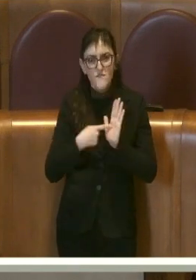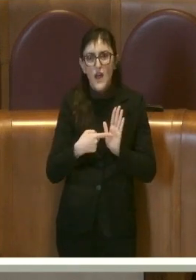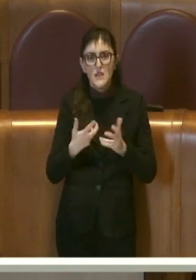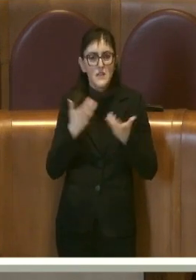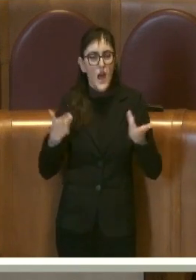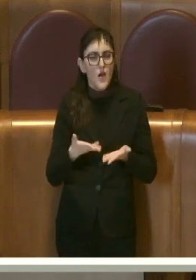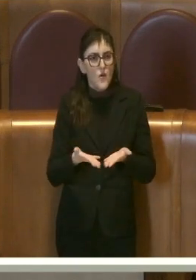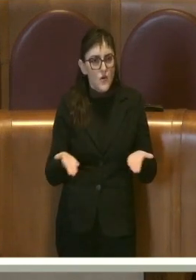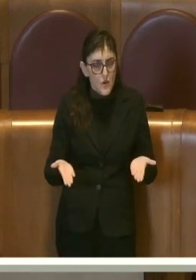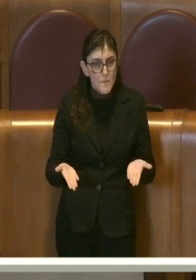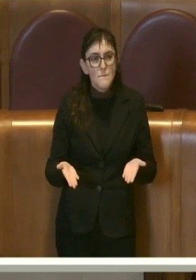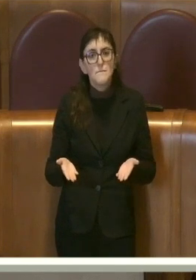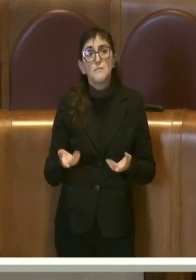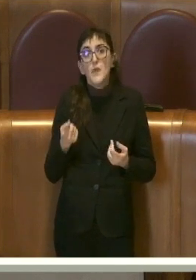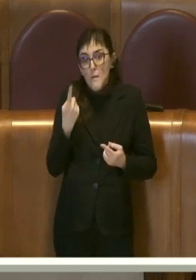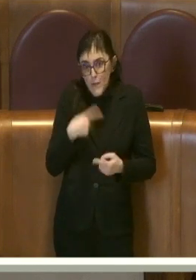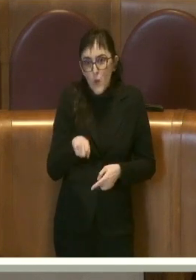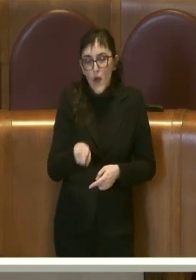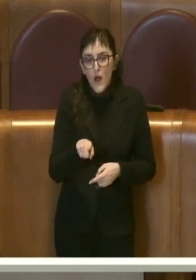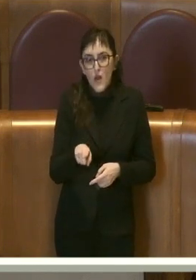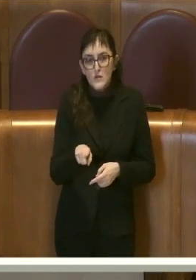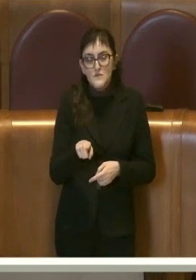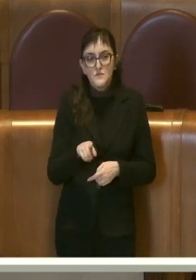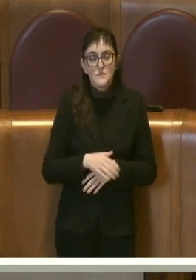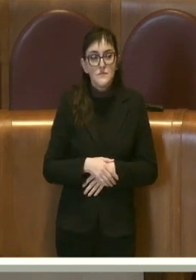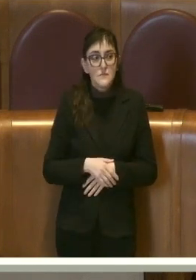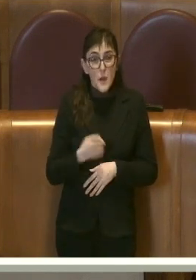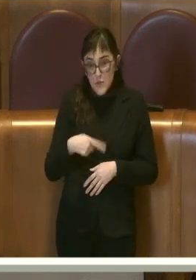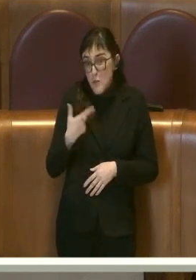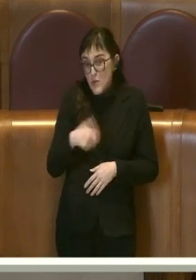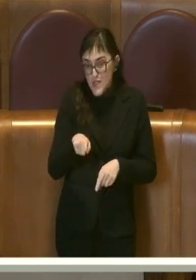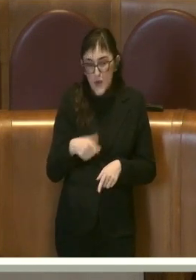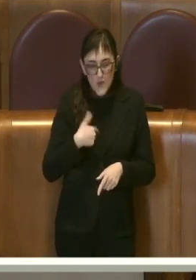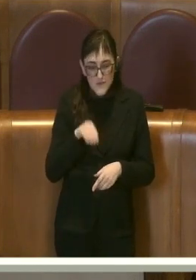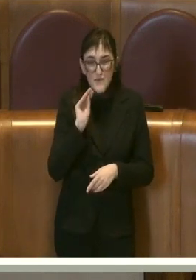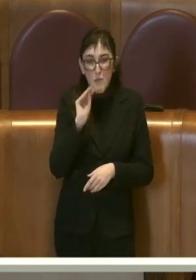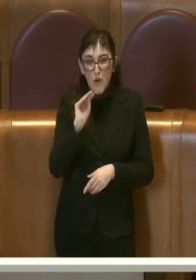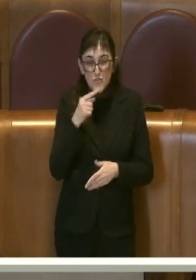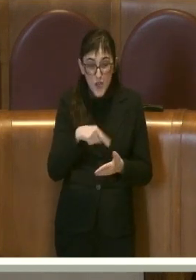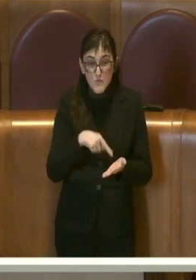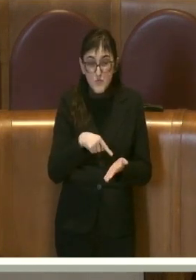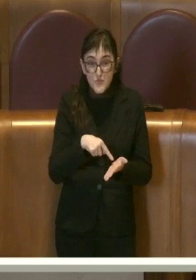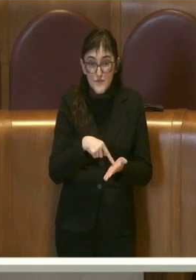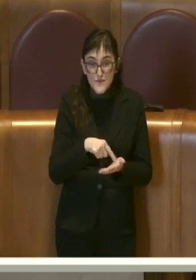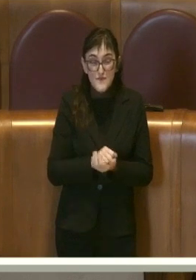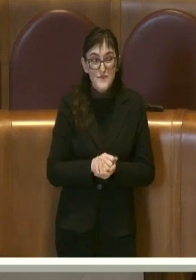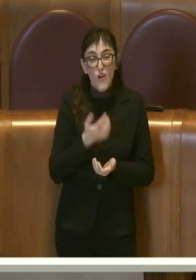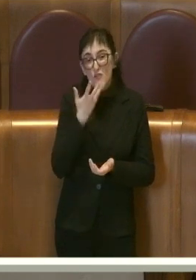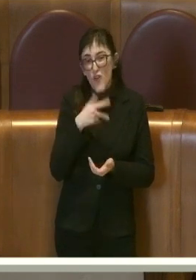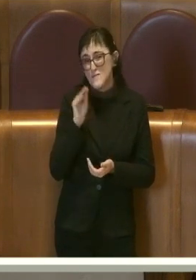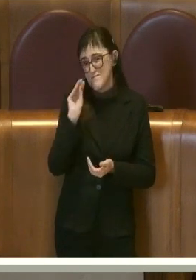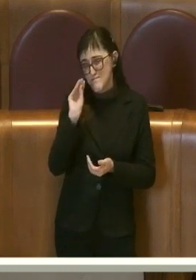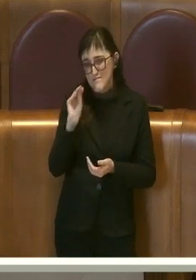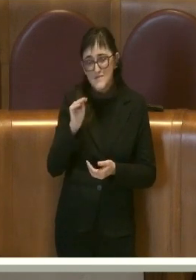attività. Per questo motivo, con questa mozione, vorremmo impegnare il